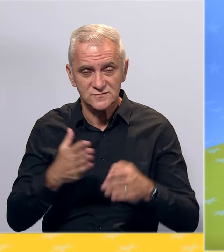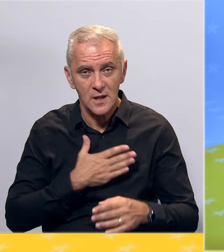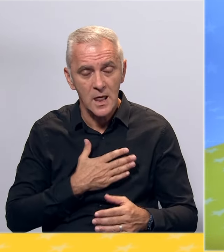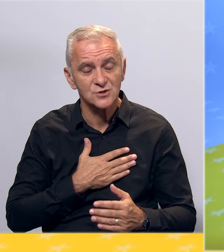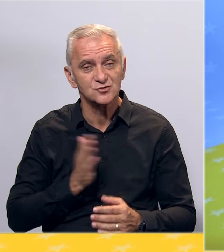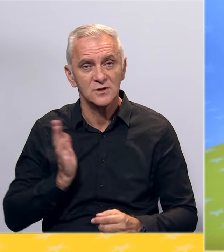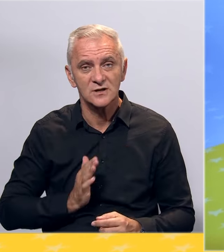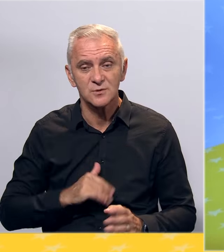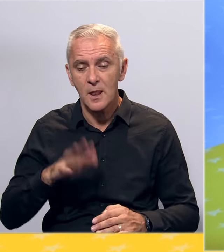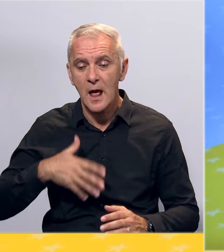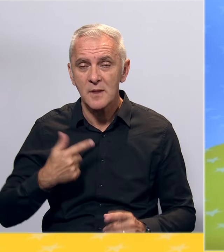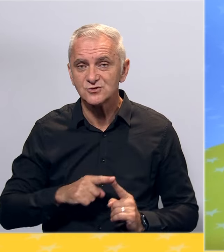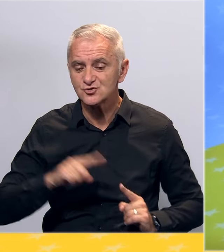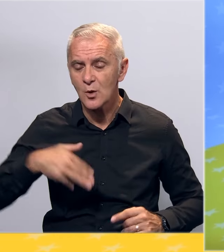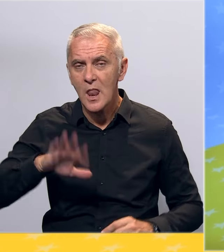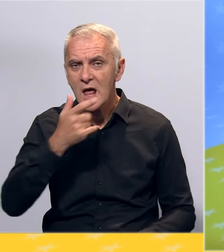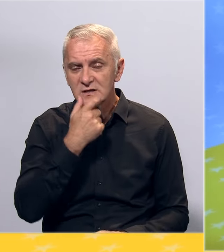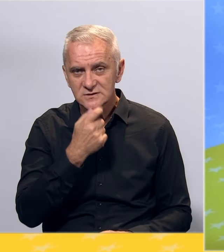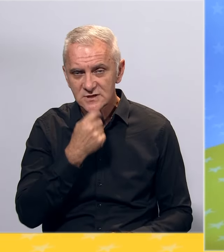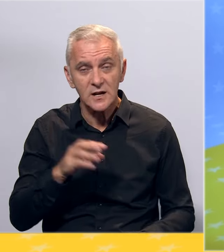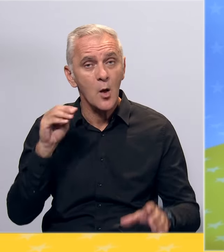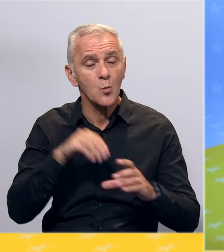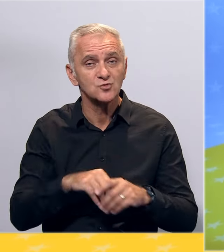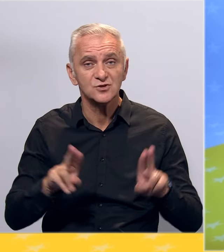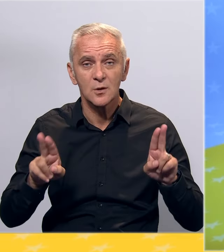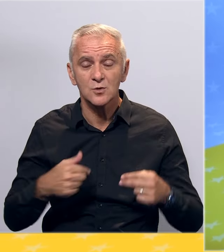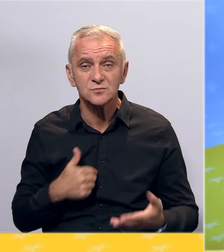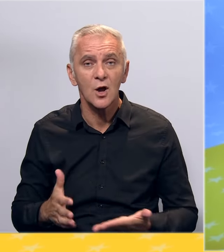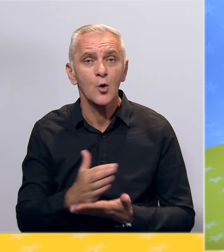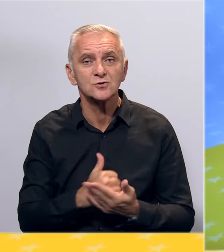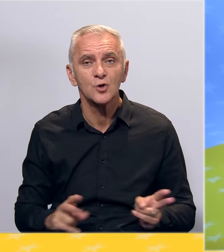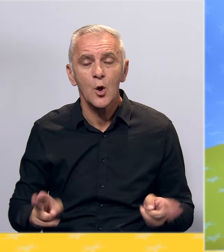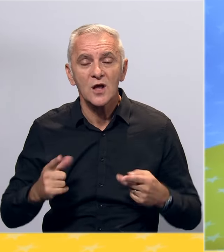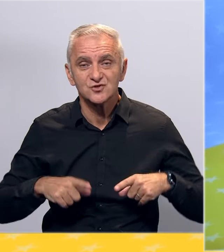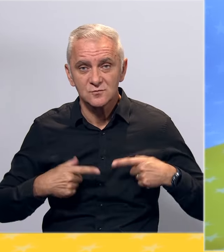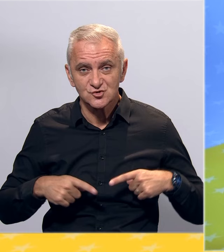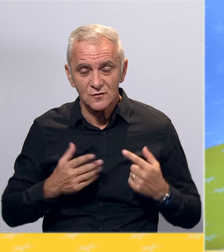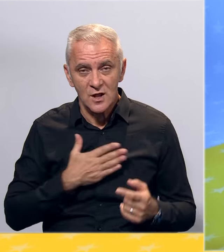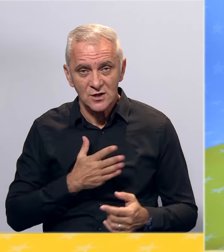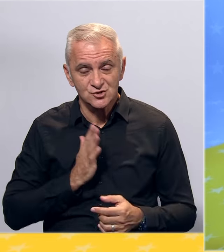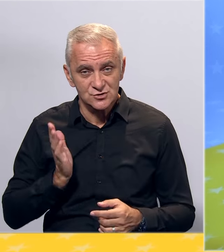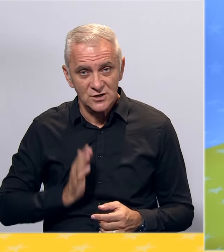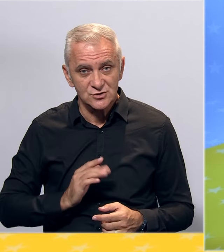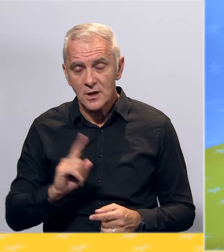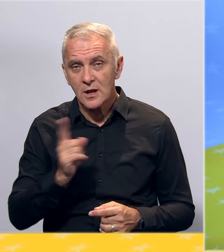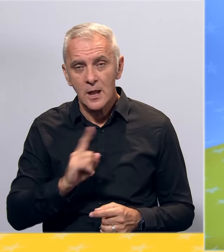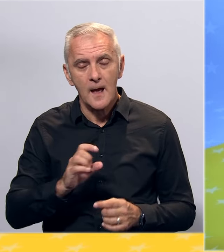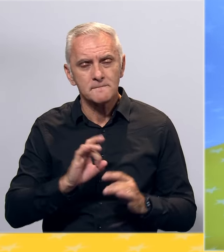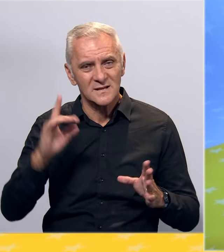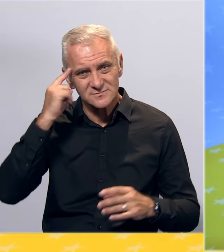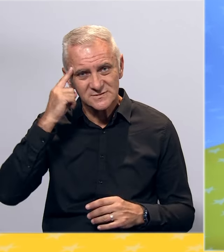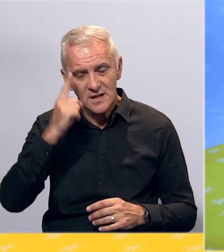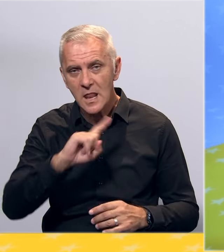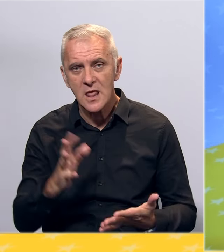građanima od najmlađih do najstarijih. Budžetske mogućnosti koristit ćemo da olakšamo život naših sugrađana, a ne na besmislene i